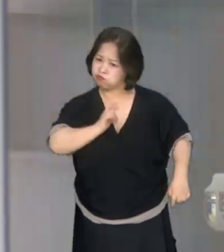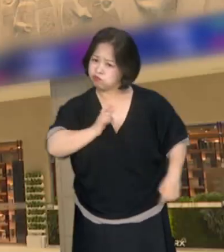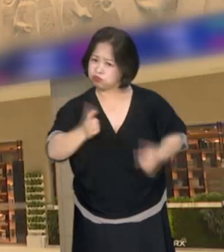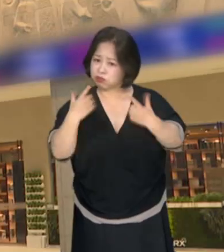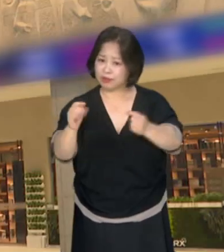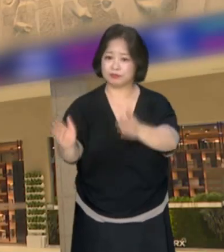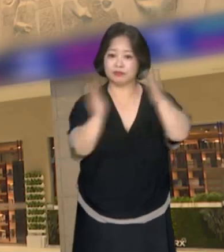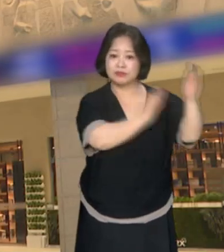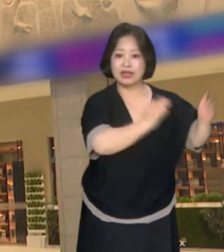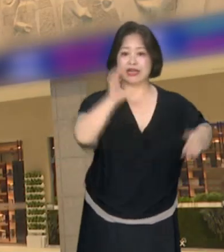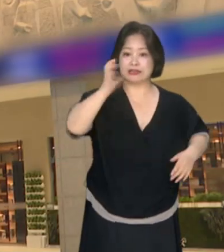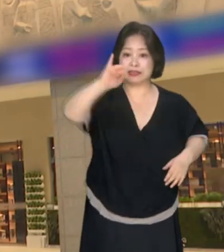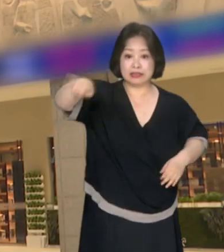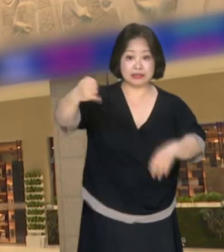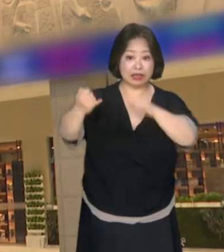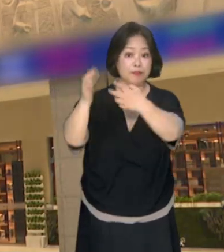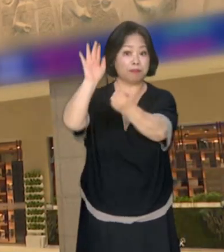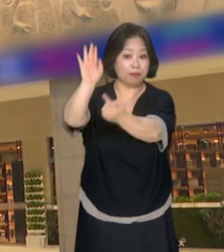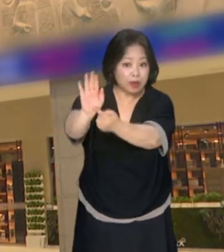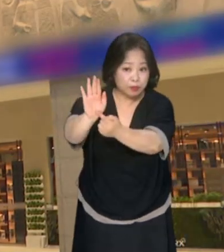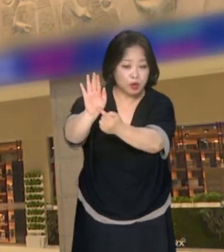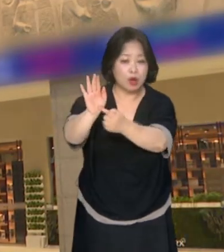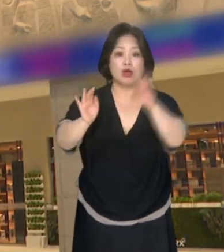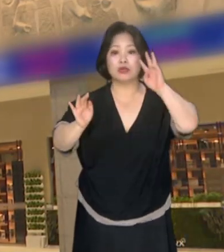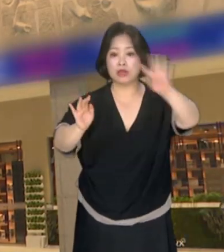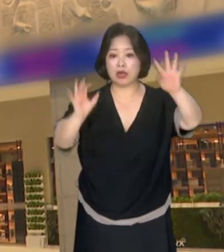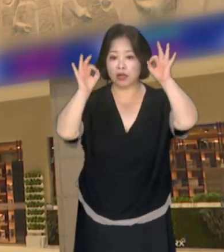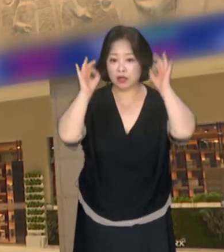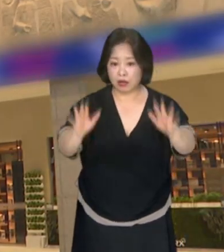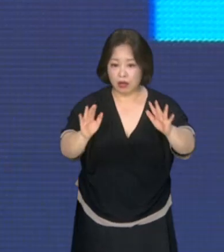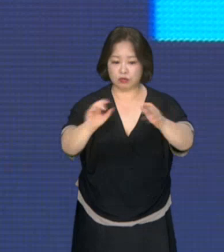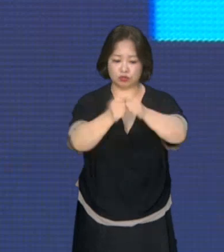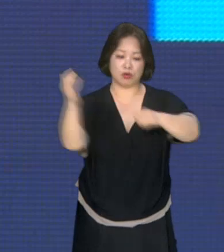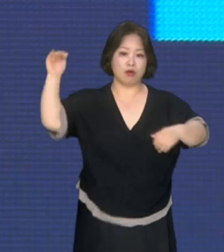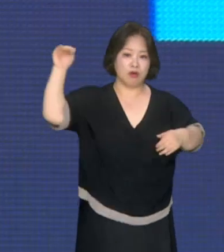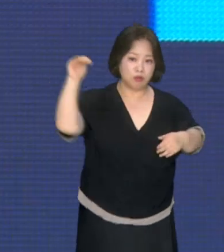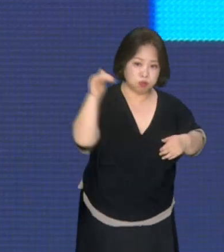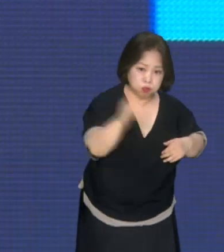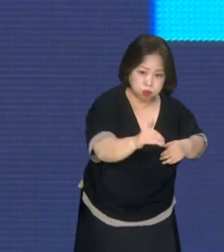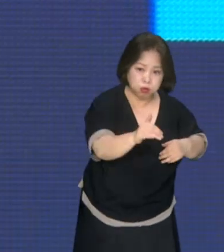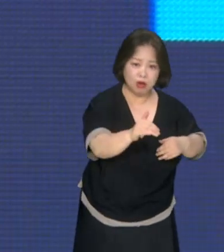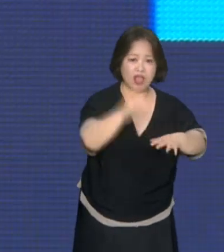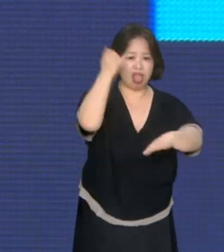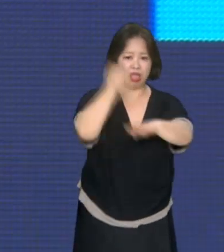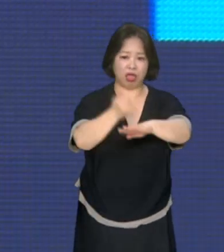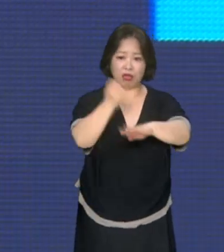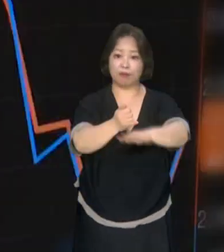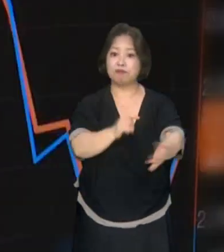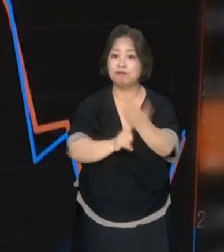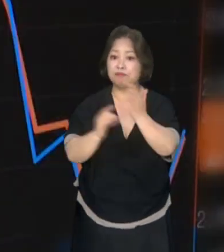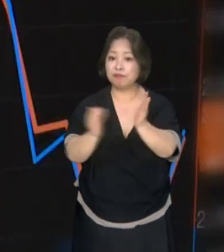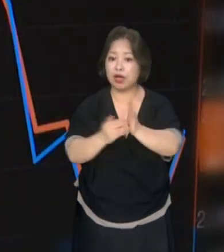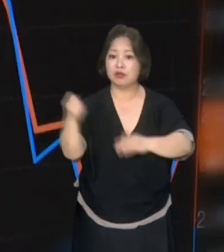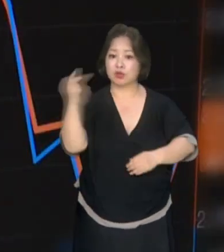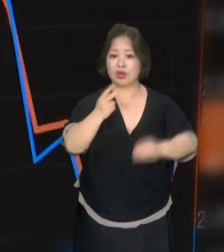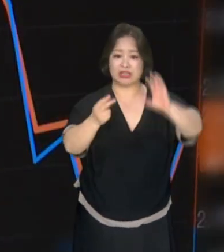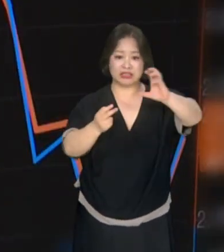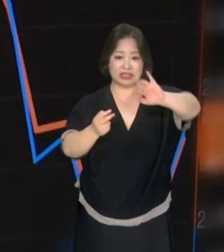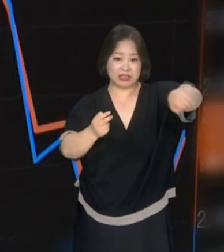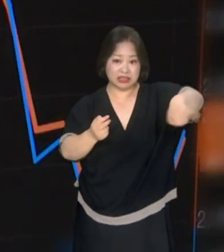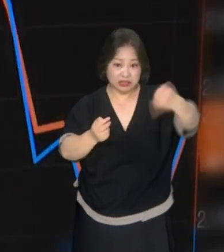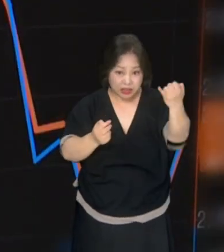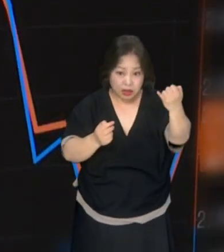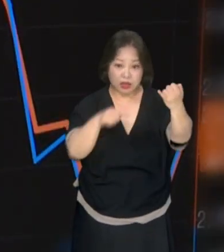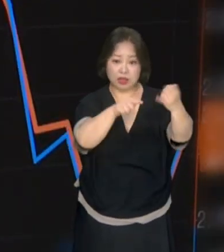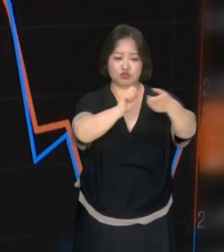CJCGB 주가는 해당 발표 이후 사거래일간 32% 급락하며 상장 이래 최저까지 떨어졌고, CJ도 9%